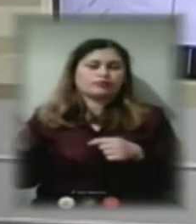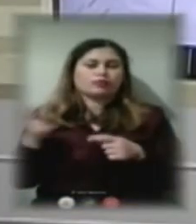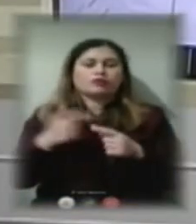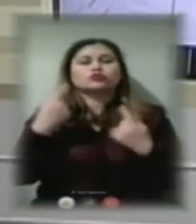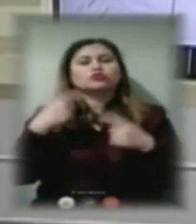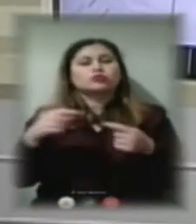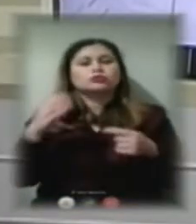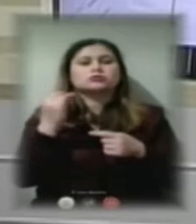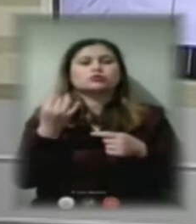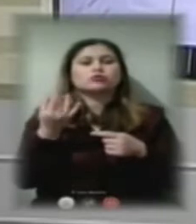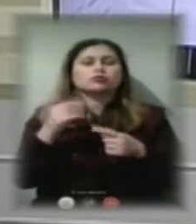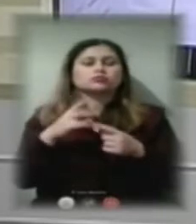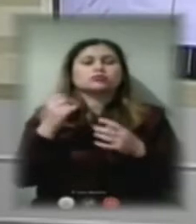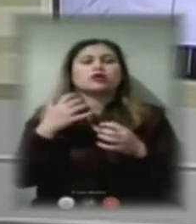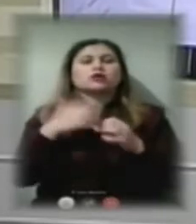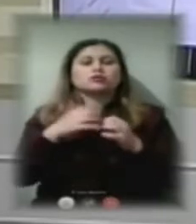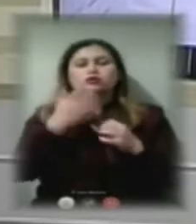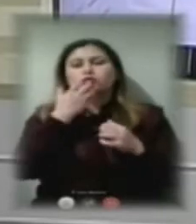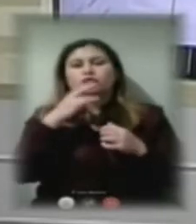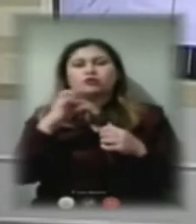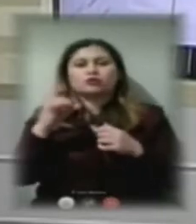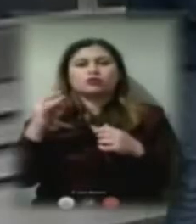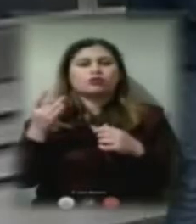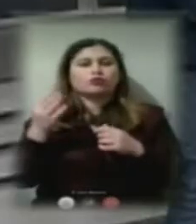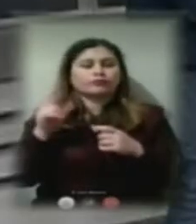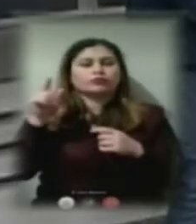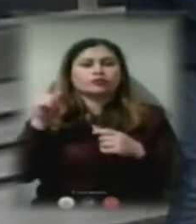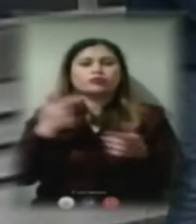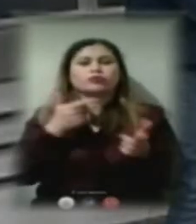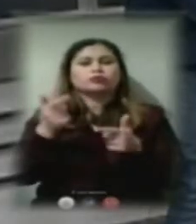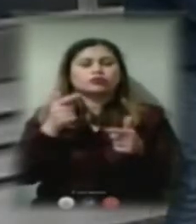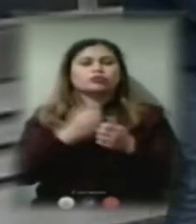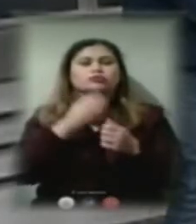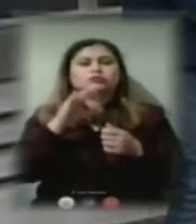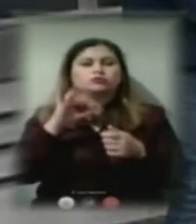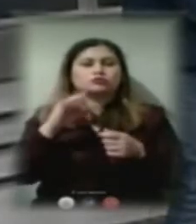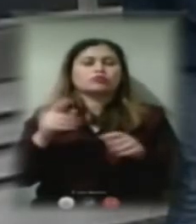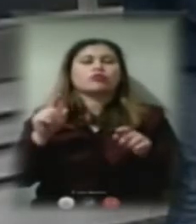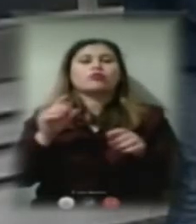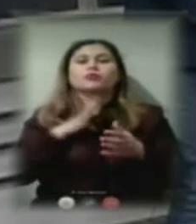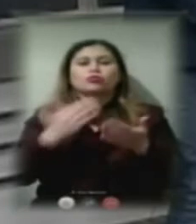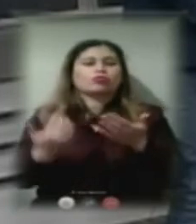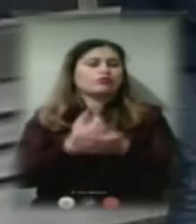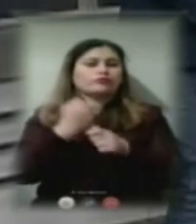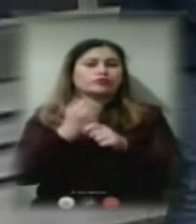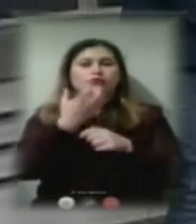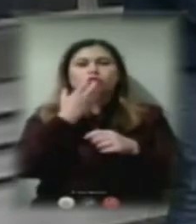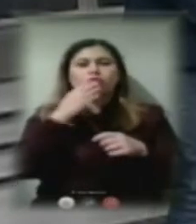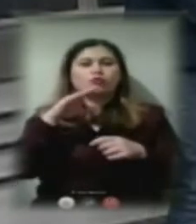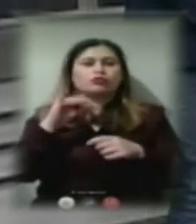на «Херсон Теплоенерго». Там в процесі підготовки до сезону оновлювалися і теплопункти, і